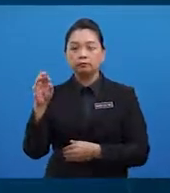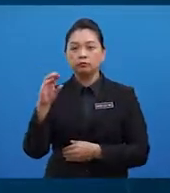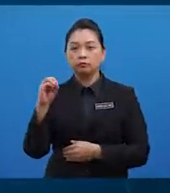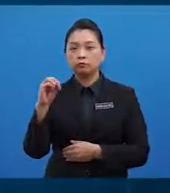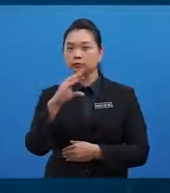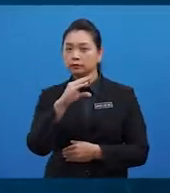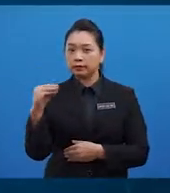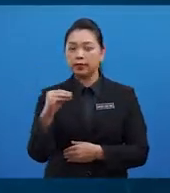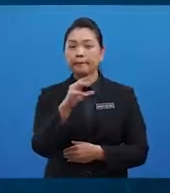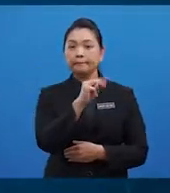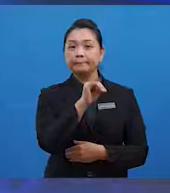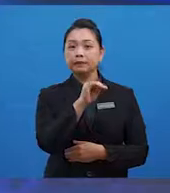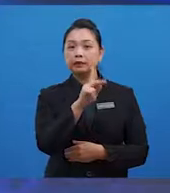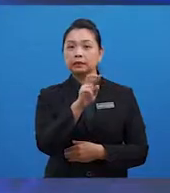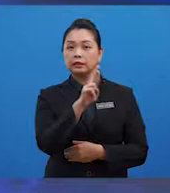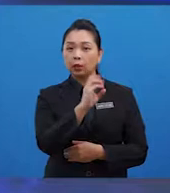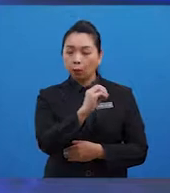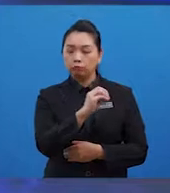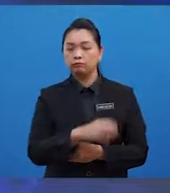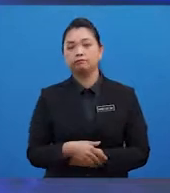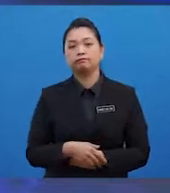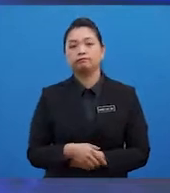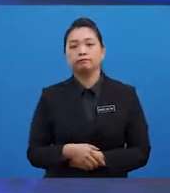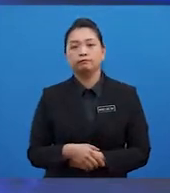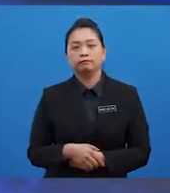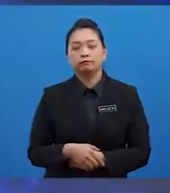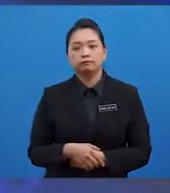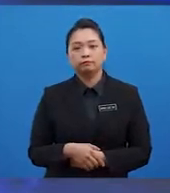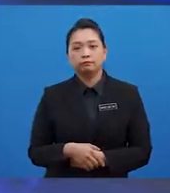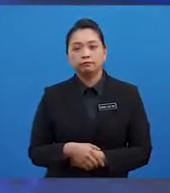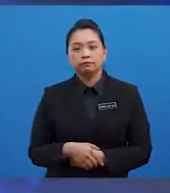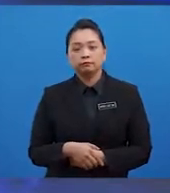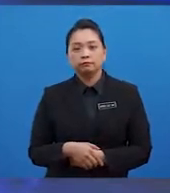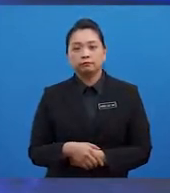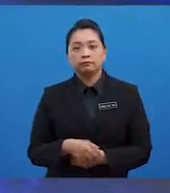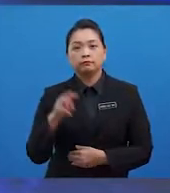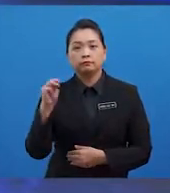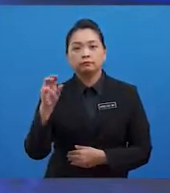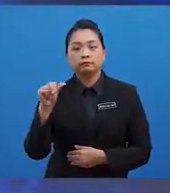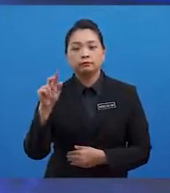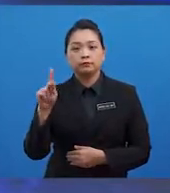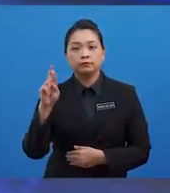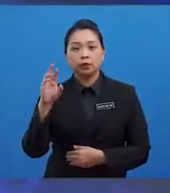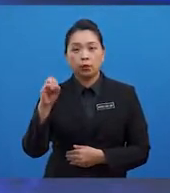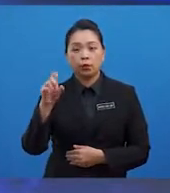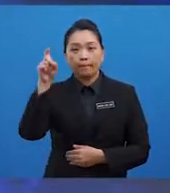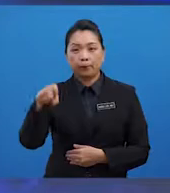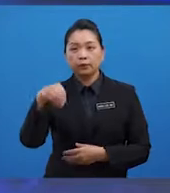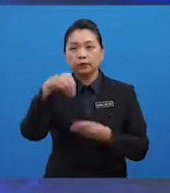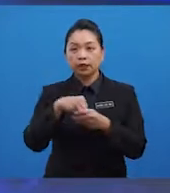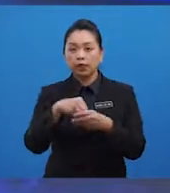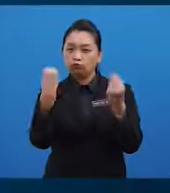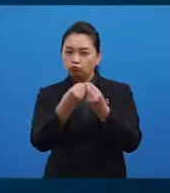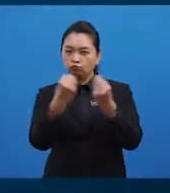mikro mineral. Sebelum itu, makro di sini bermaksud keperluan dalam jumlah